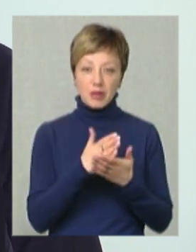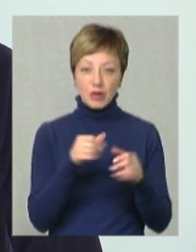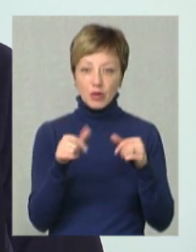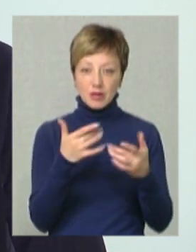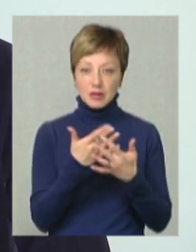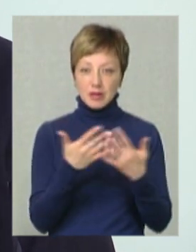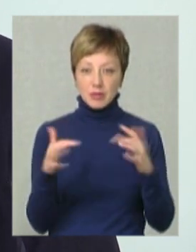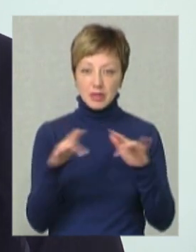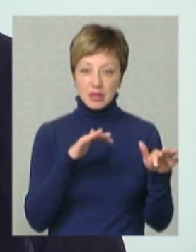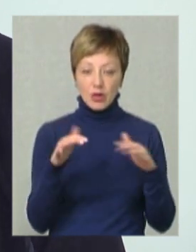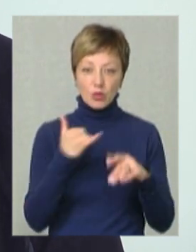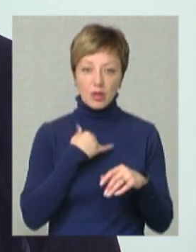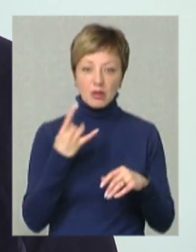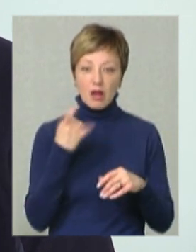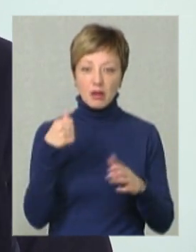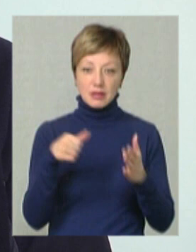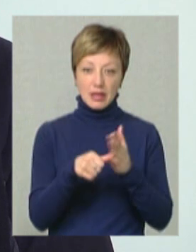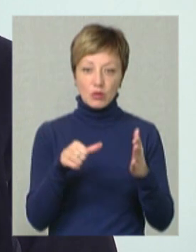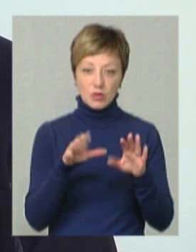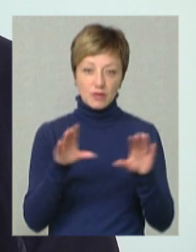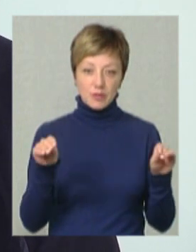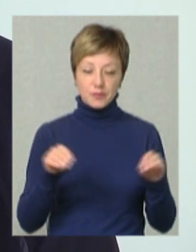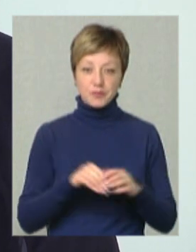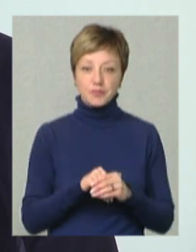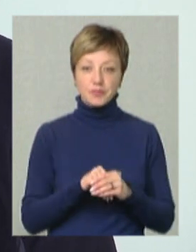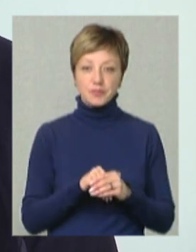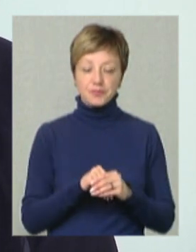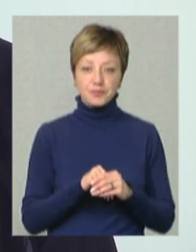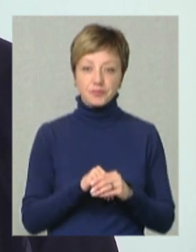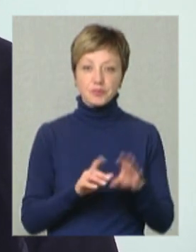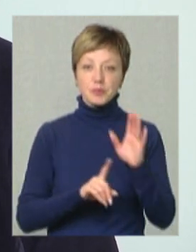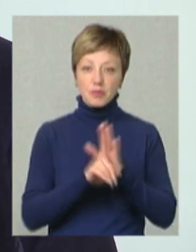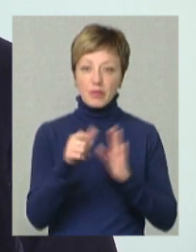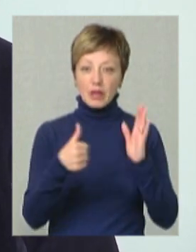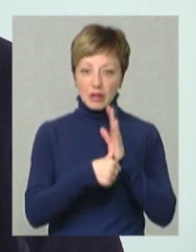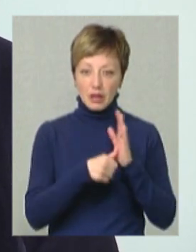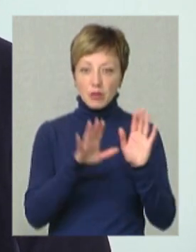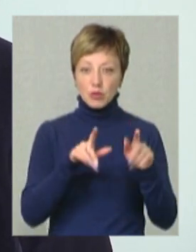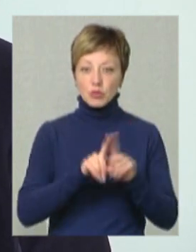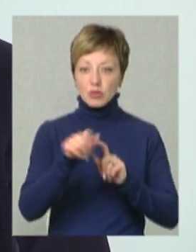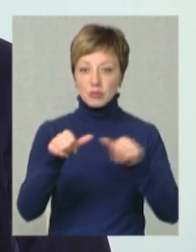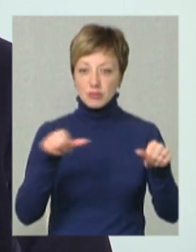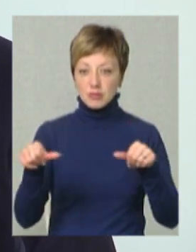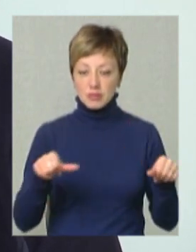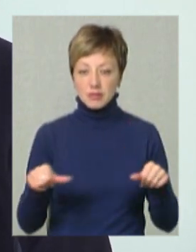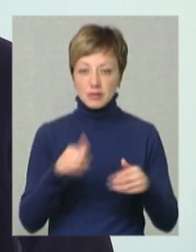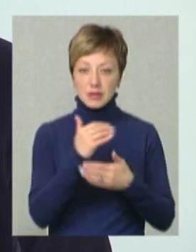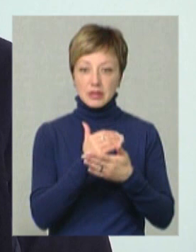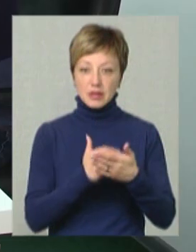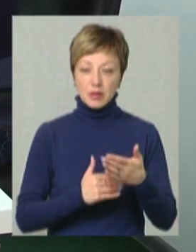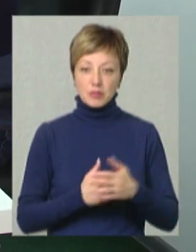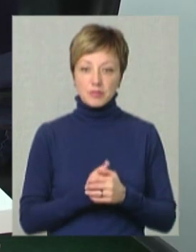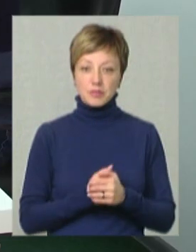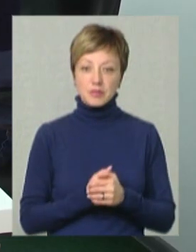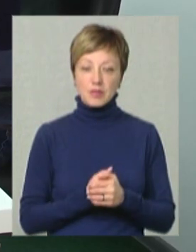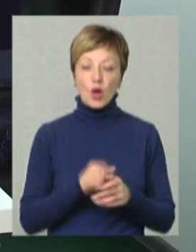багато дій треба зробити, а в нас треба один раз клікнути і все. Тому вони спочатку клікають нас, а потім починають запускати цю стару